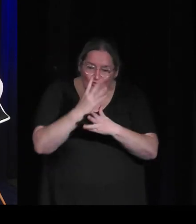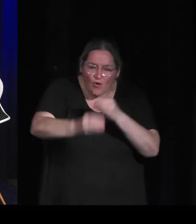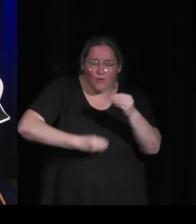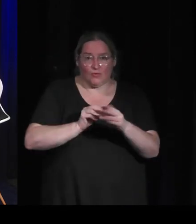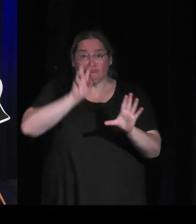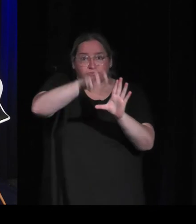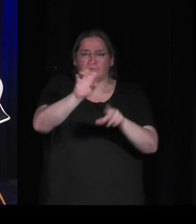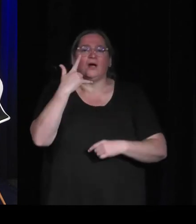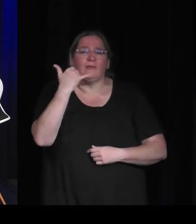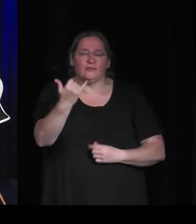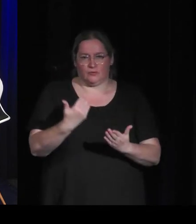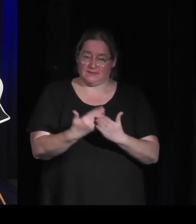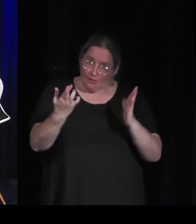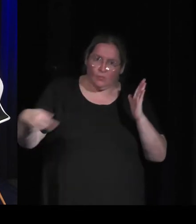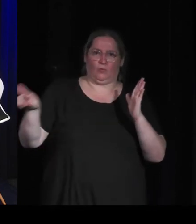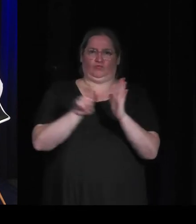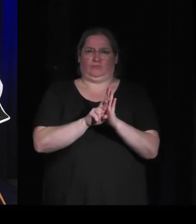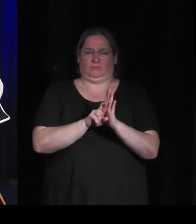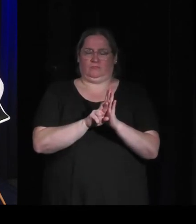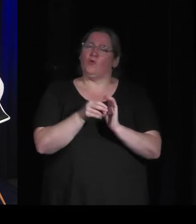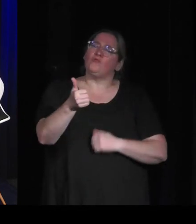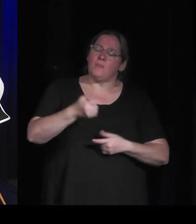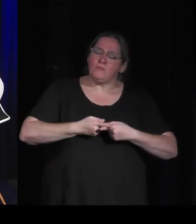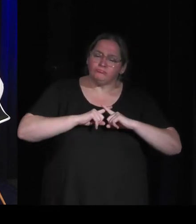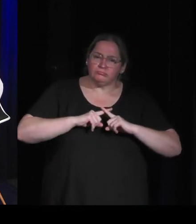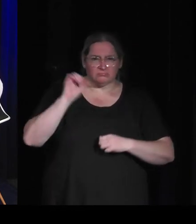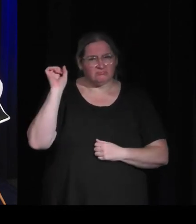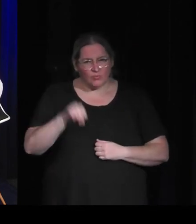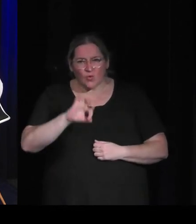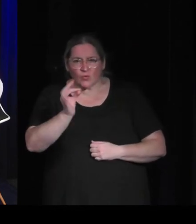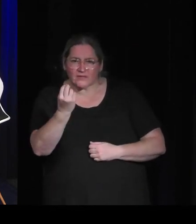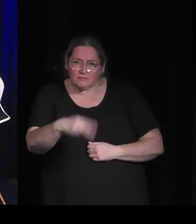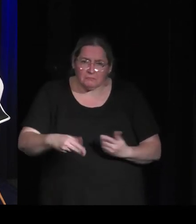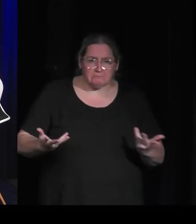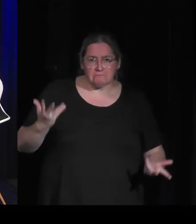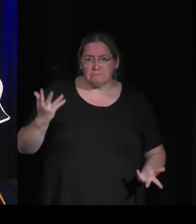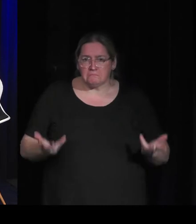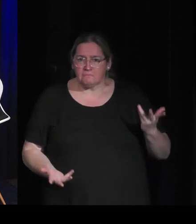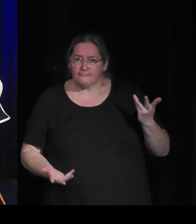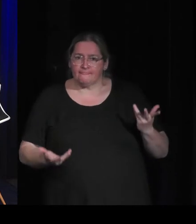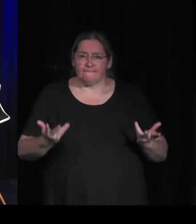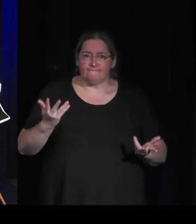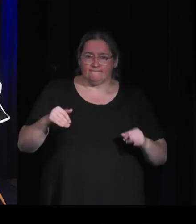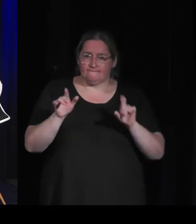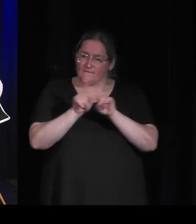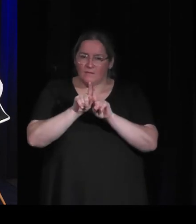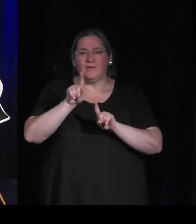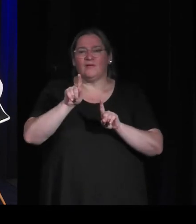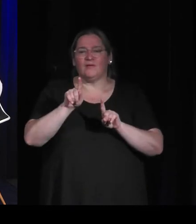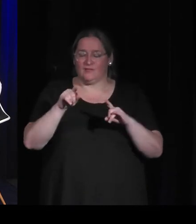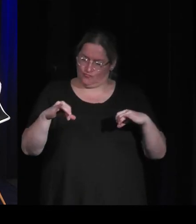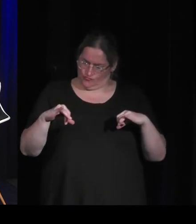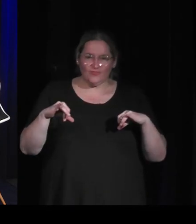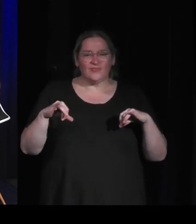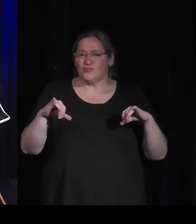est-ce que est-ce que vous y croyez vous à cette possibilité de d'immerger les joueurs dans